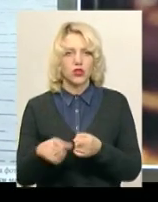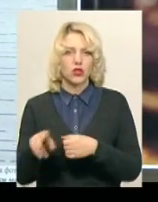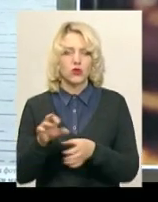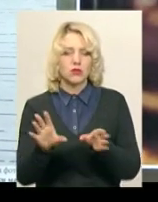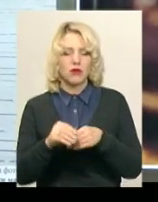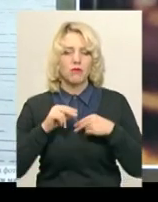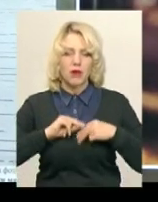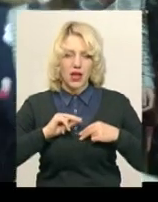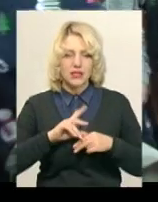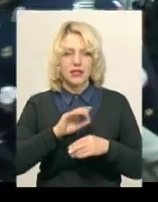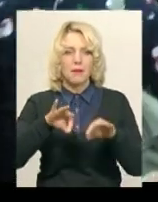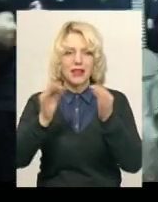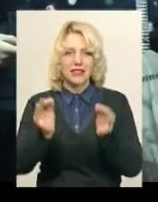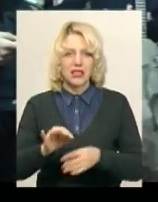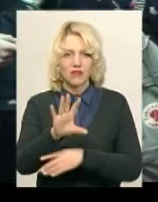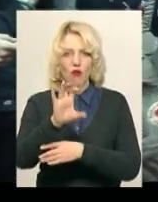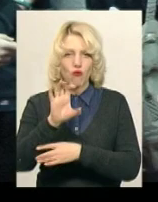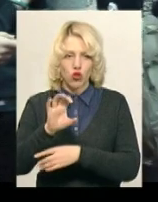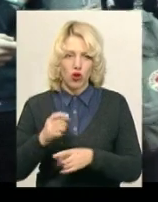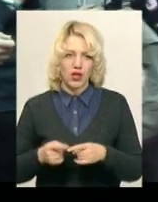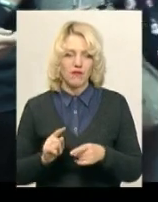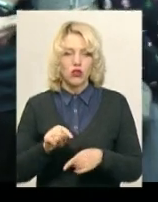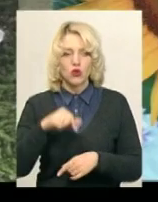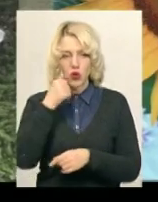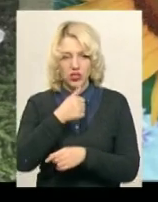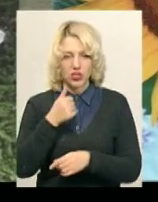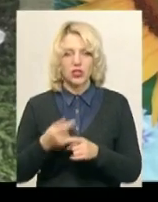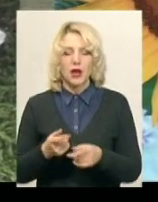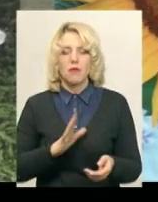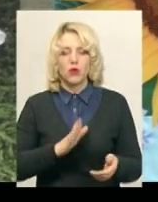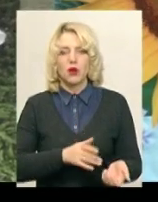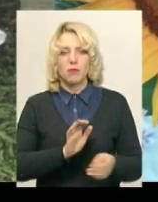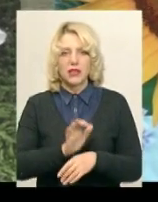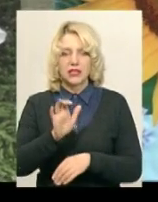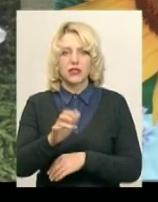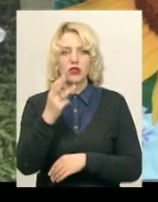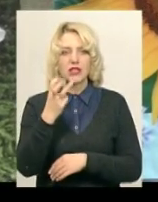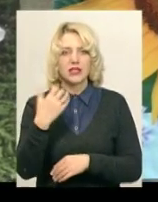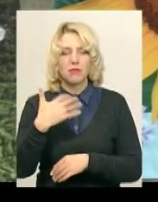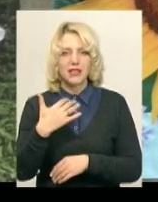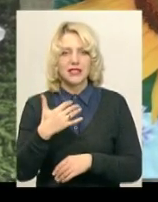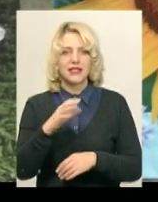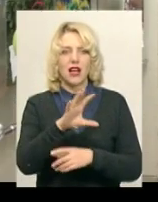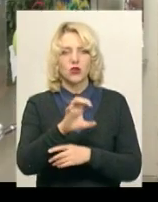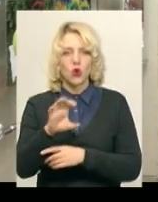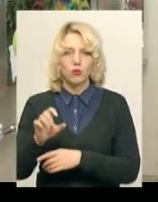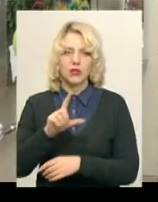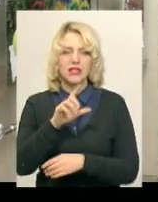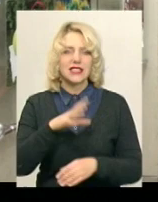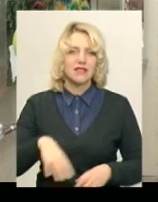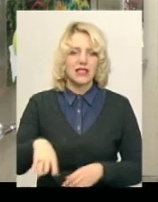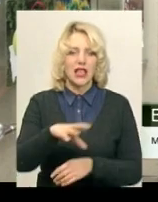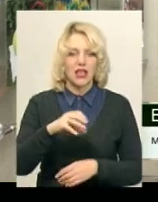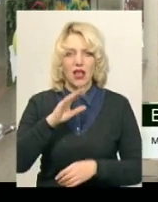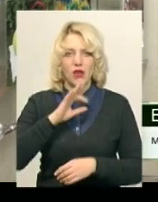співпраці, до мистецтва фотографії. Цьогоріч, каже Віта Грабова, на конкурс прислали понад 350 робіт зі всієї області. Професійним